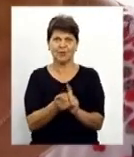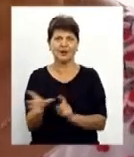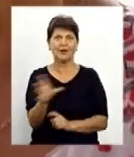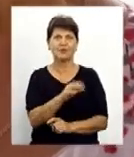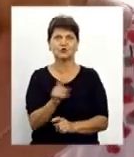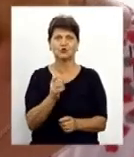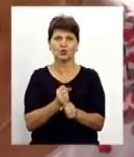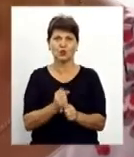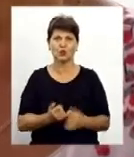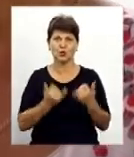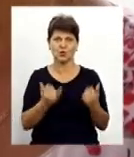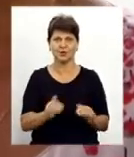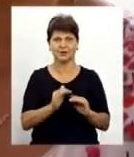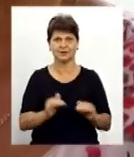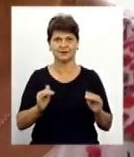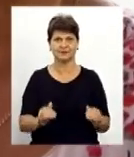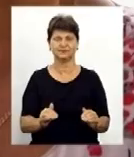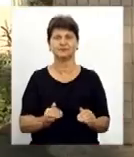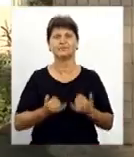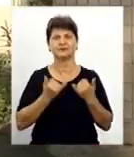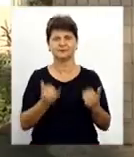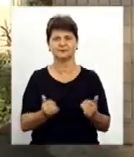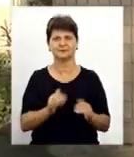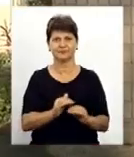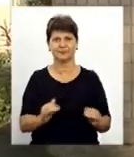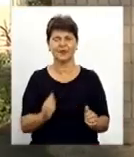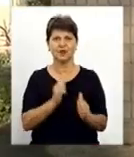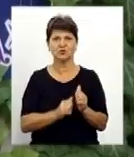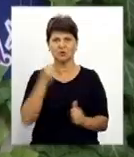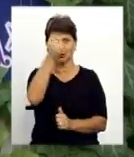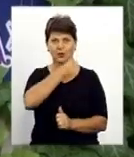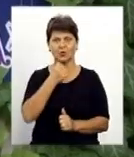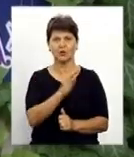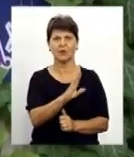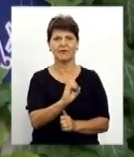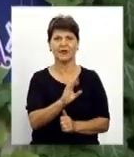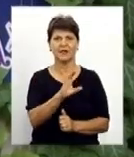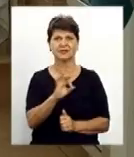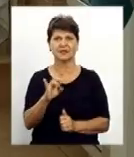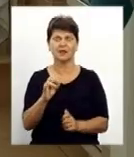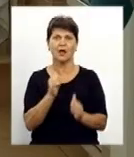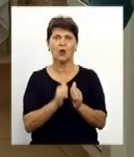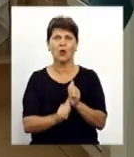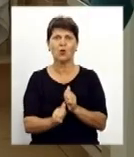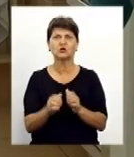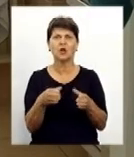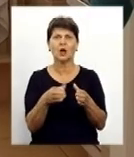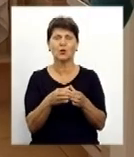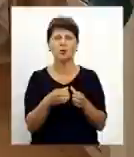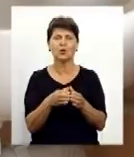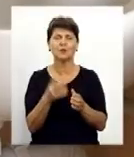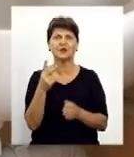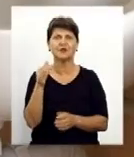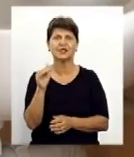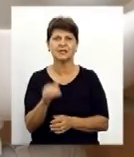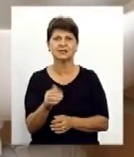робиться в садочку, воно тільки для дітей і рада дітей. Щороку у дитсадку «Веселка» з кожної групи збирають майже по 2 тисячі гривень на засоби